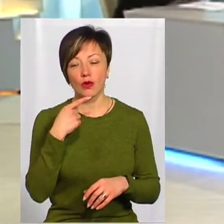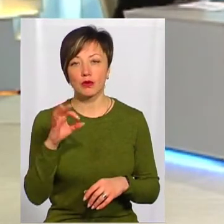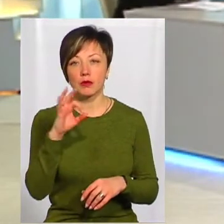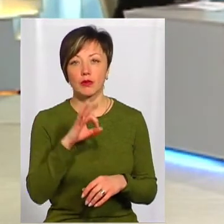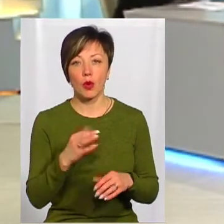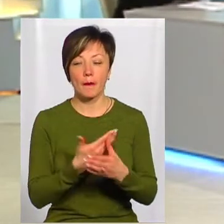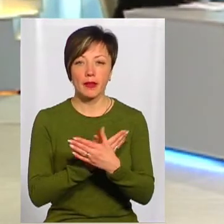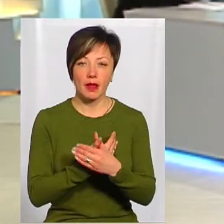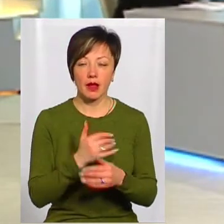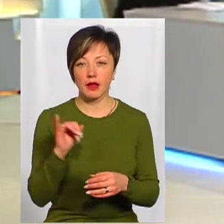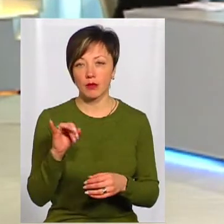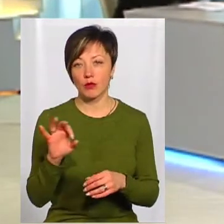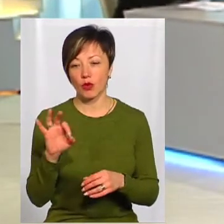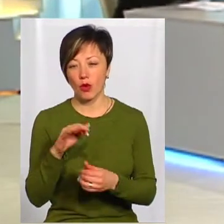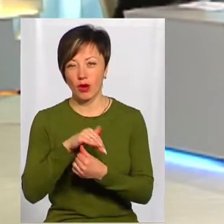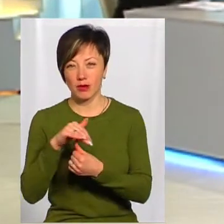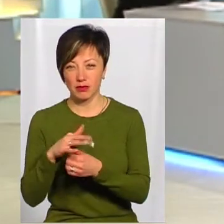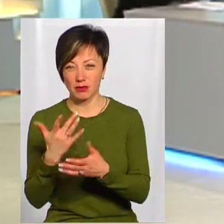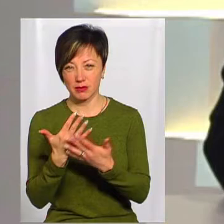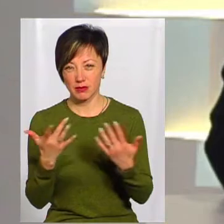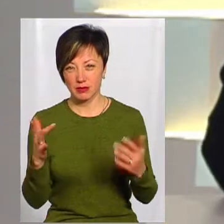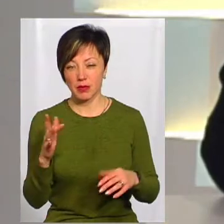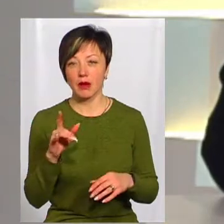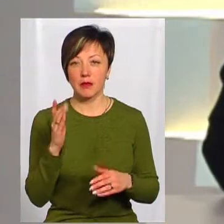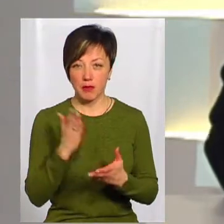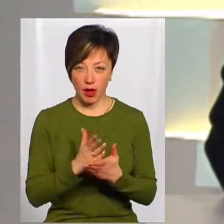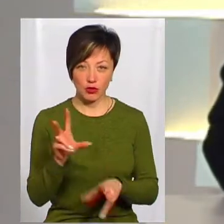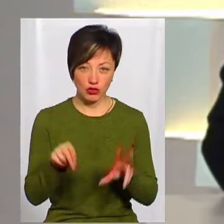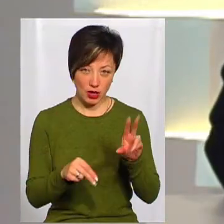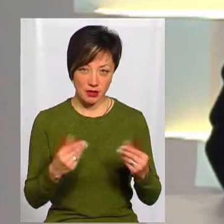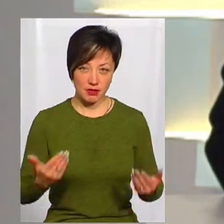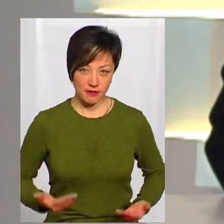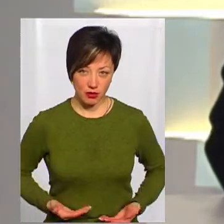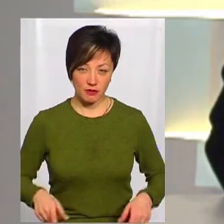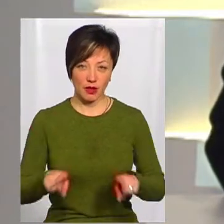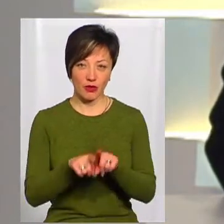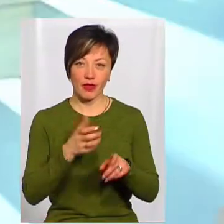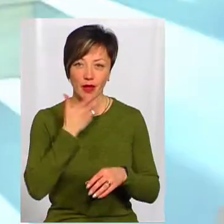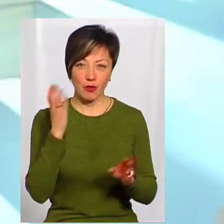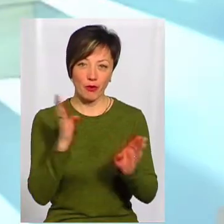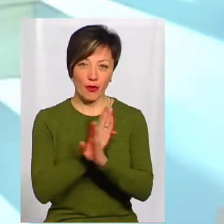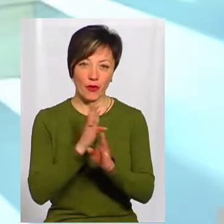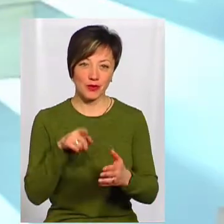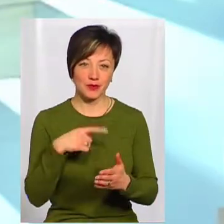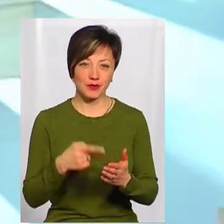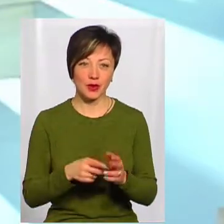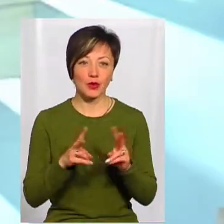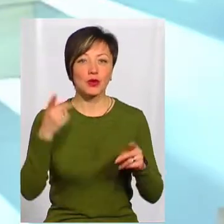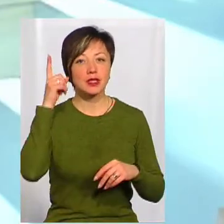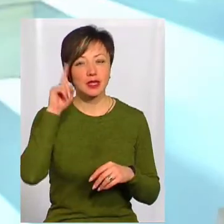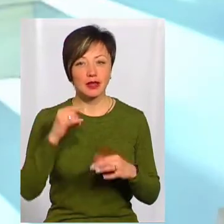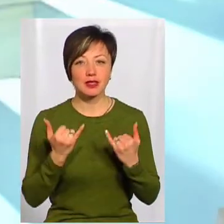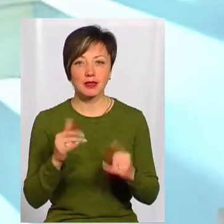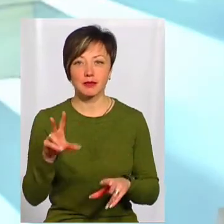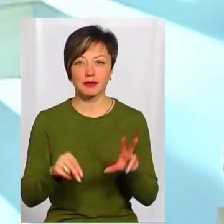і про метеликів, і про спори грибів, що вони мають шанси вижити в таку теплу погоду? Хто її